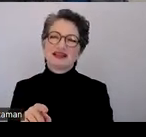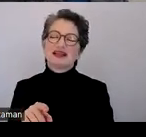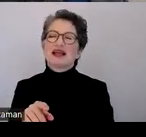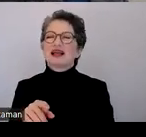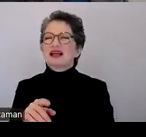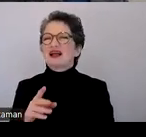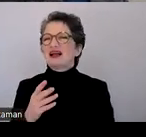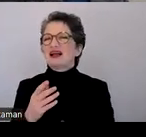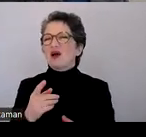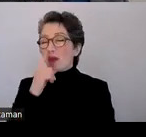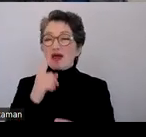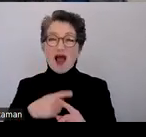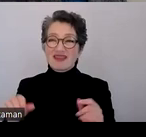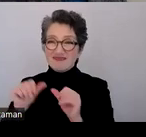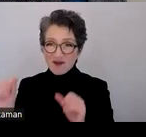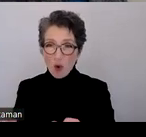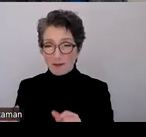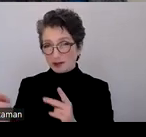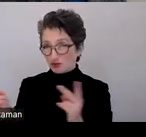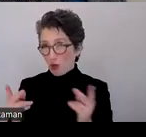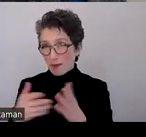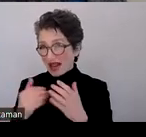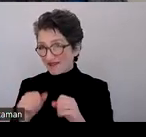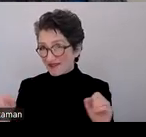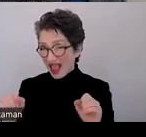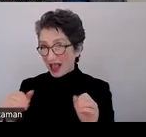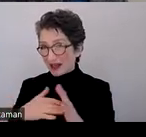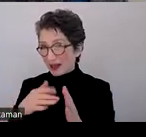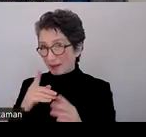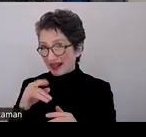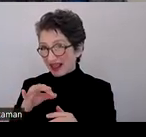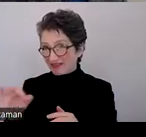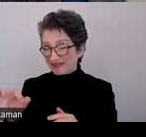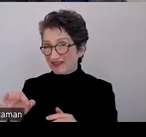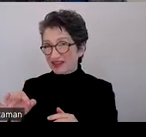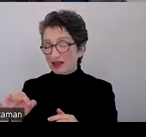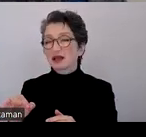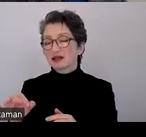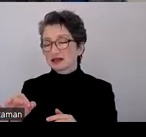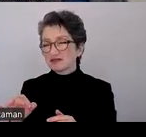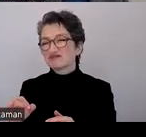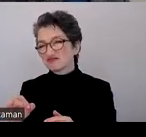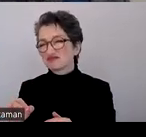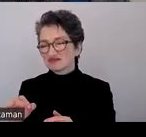eben ein sehr viel höherer Aufwand, ein barrierefreies PDF zu machen, als zum Beispiel ein barrierefreies Word oder PowerPoint.